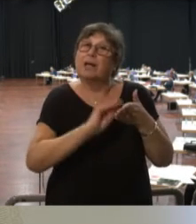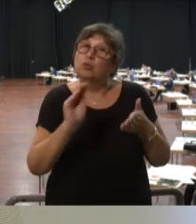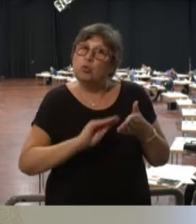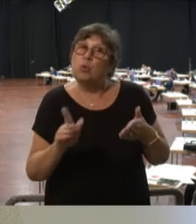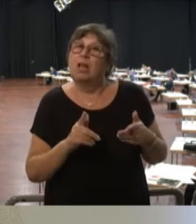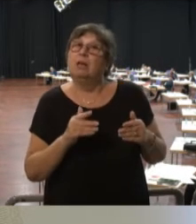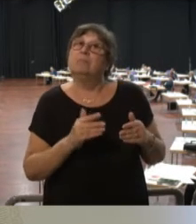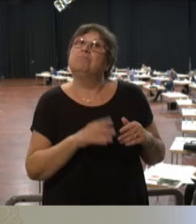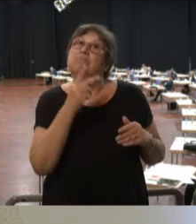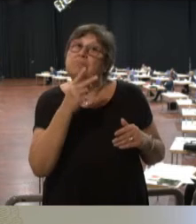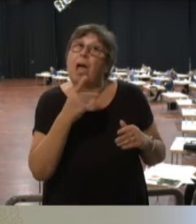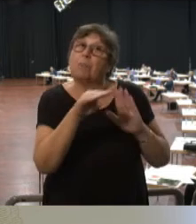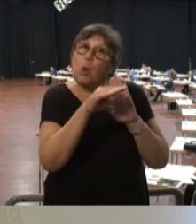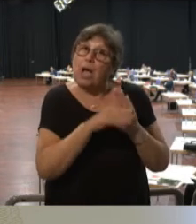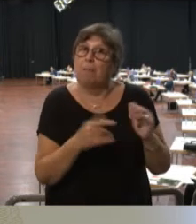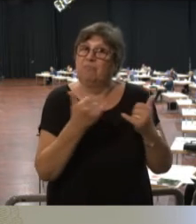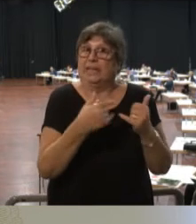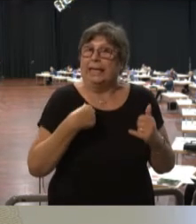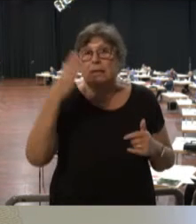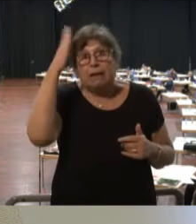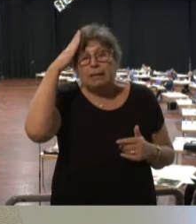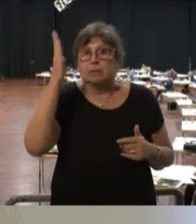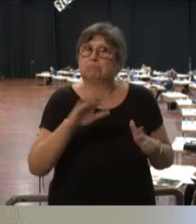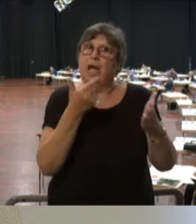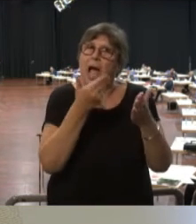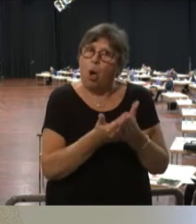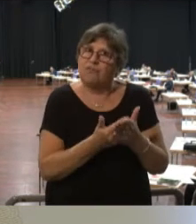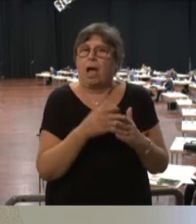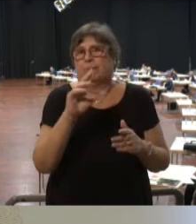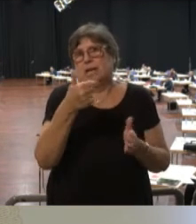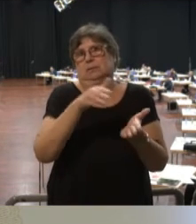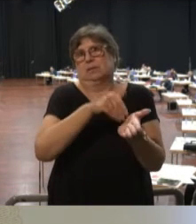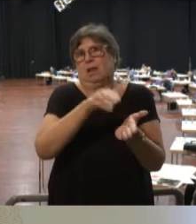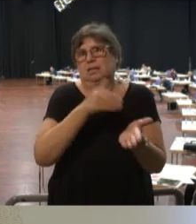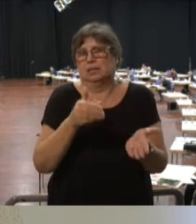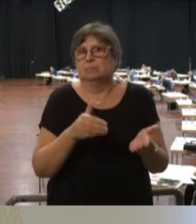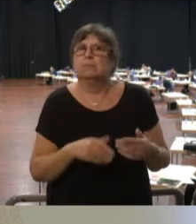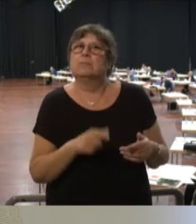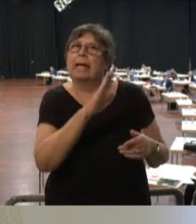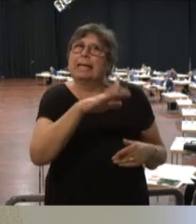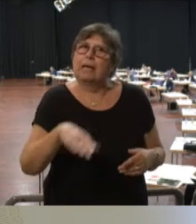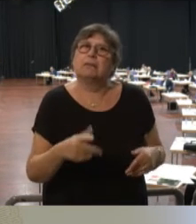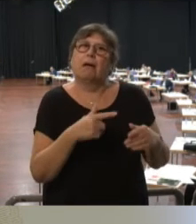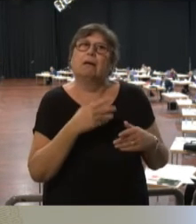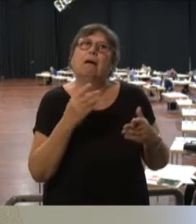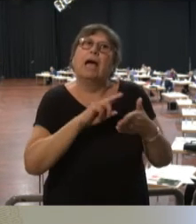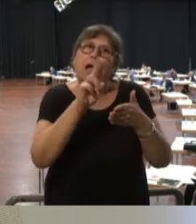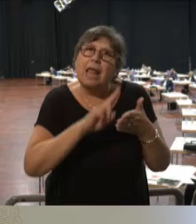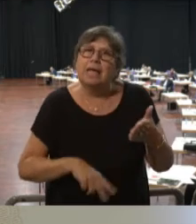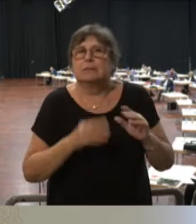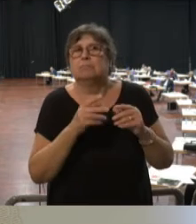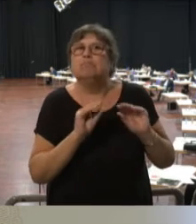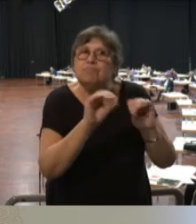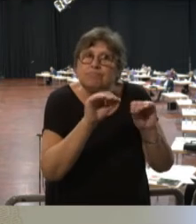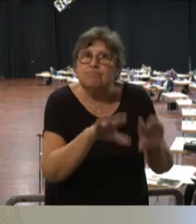nach dem Programm, so wie ich das noch kenne, war die Aufgabe der ersten Klasse, den Kindern das Lesen beizubringen. Natürlich